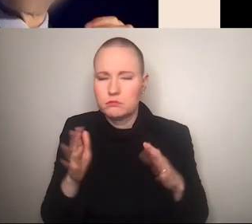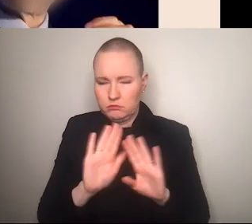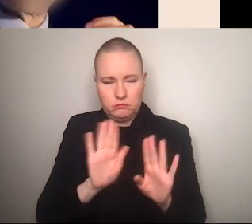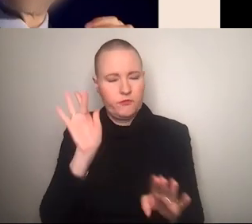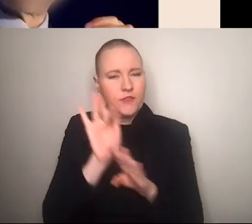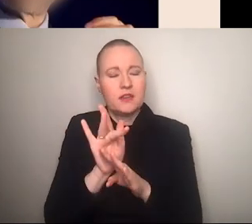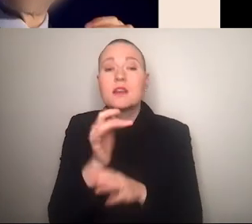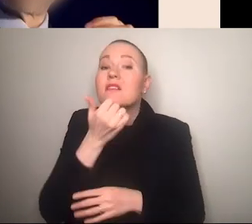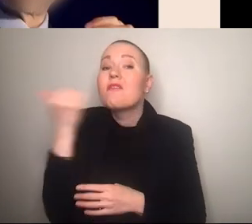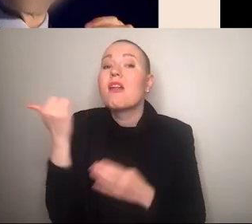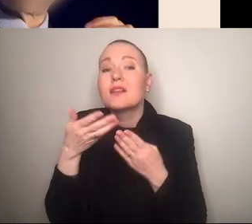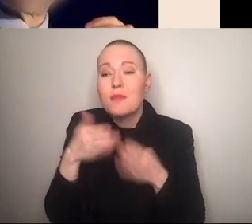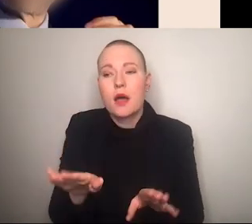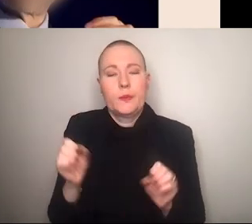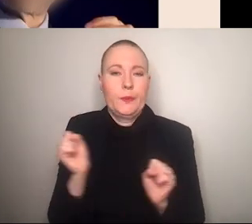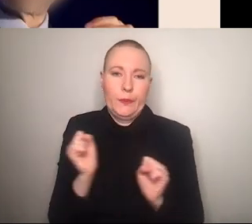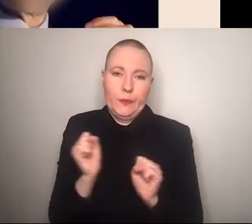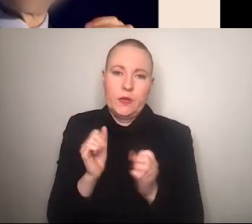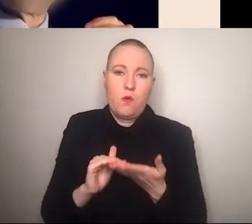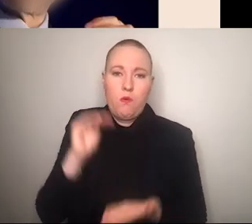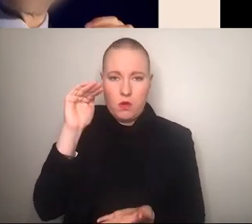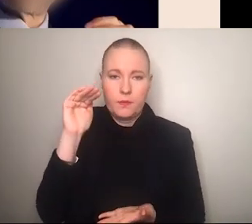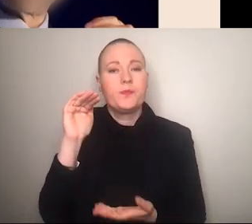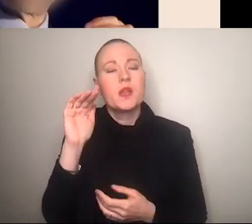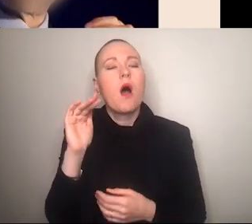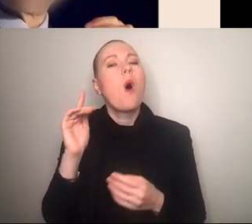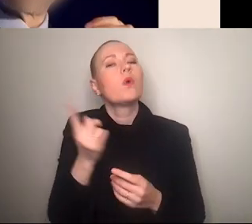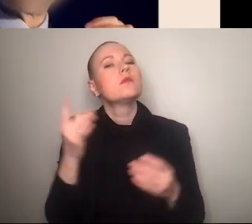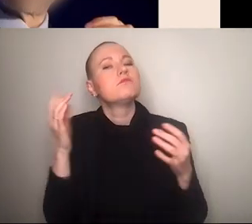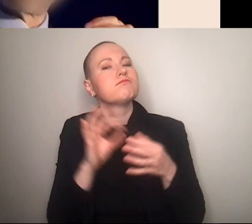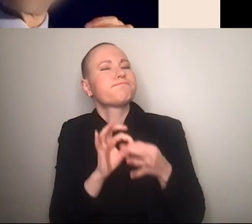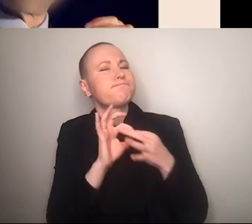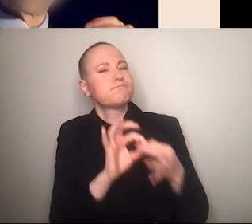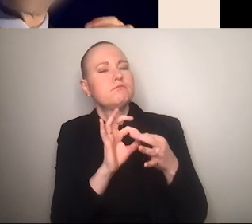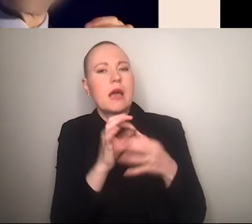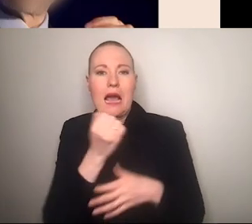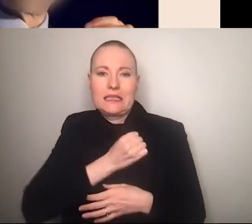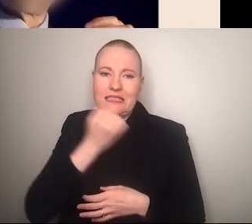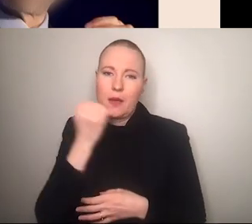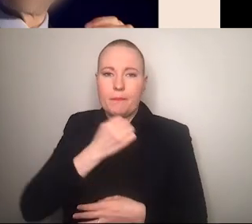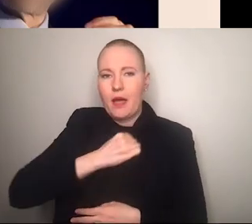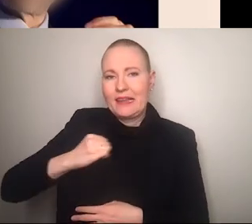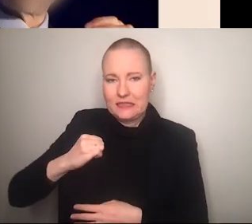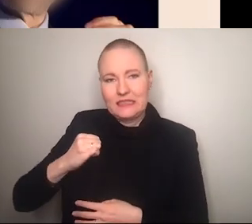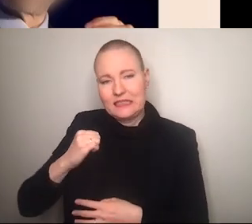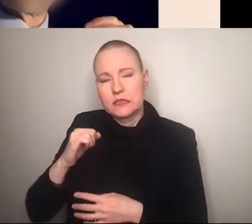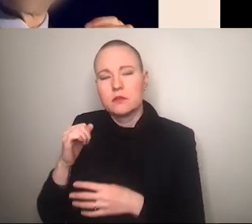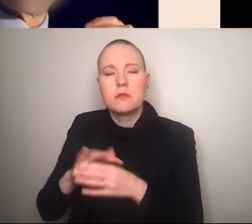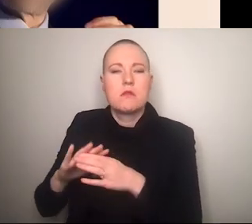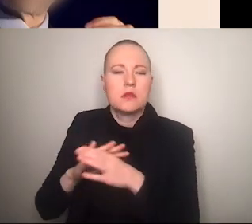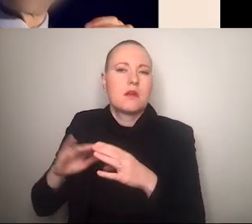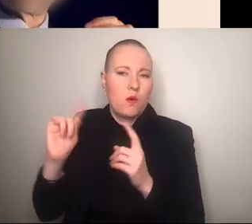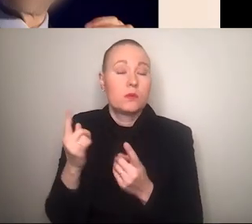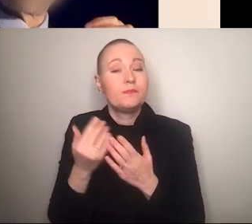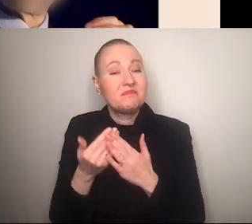ein hohes gewaltpotenzial unter akteuren der manusphäre und starke verschränkungen zu extrem rechten forschung in diesem bereich ist